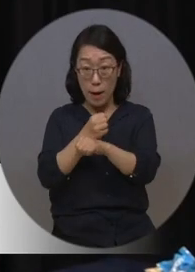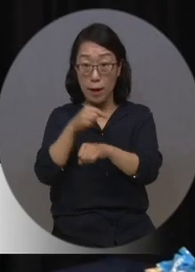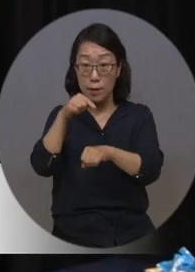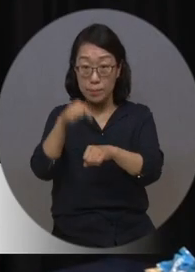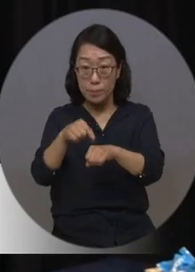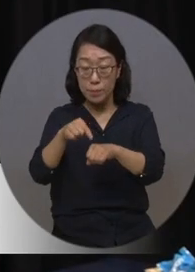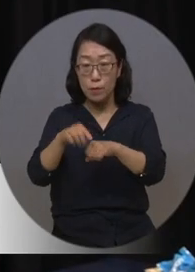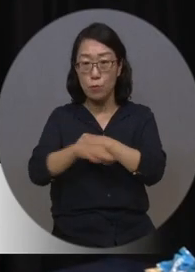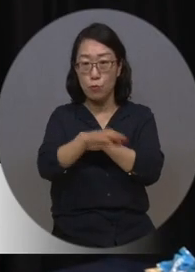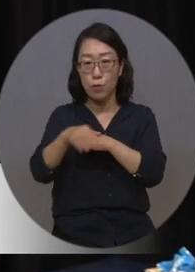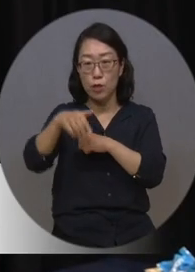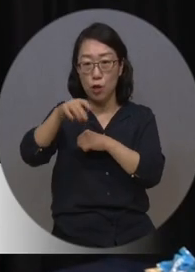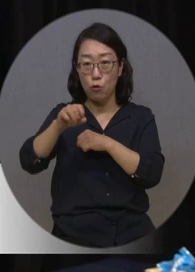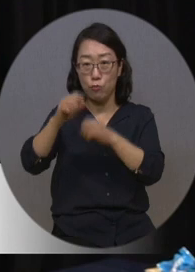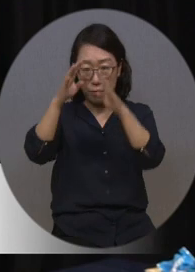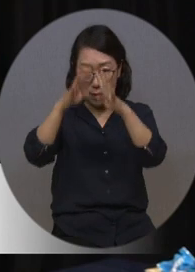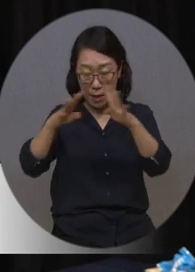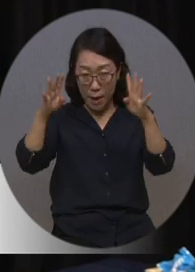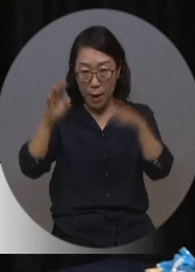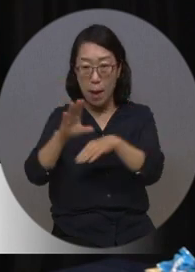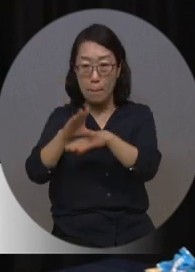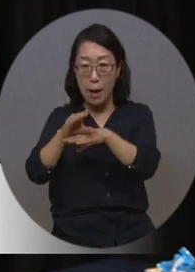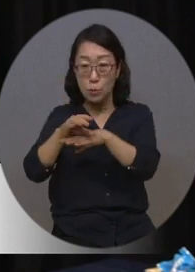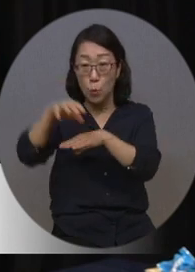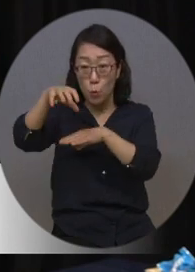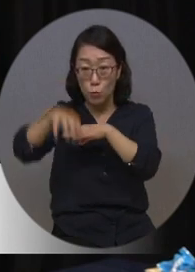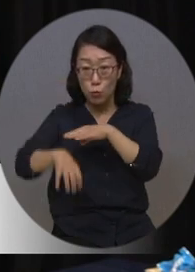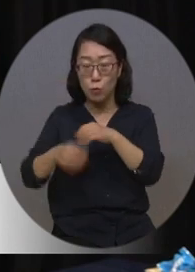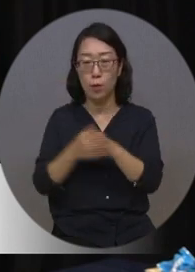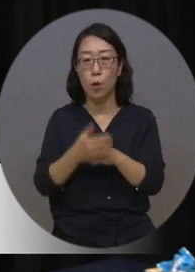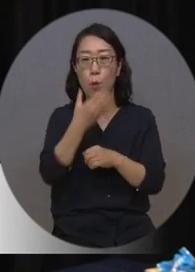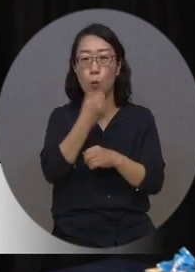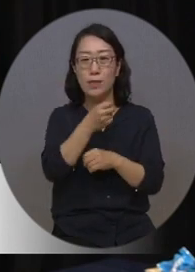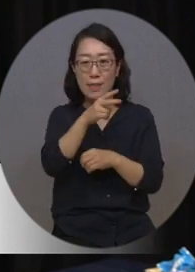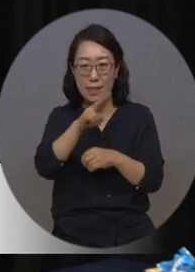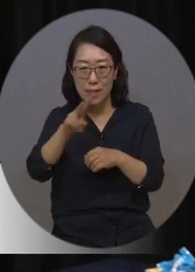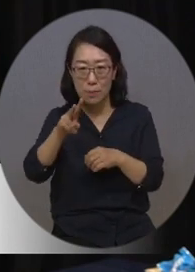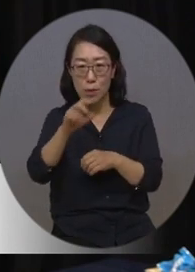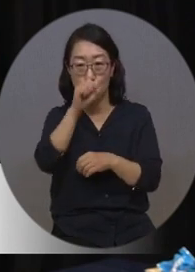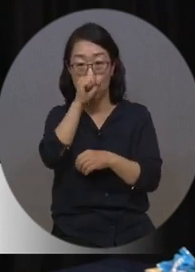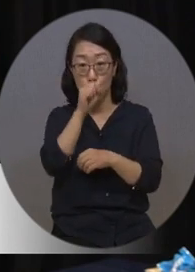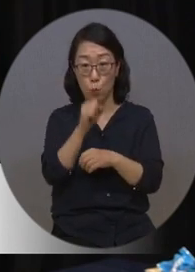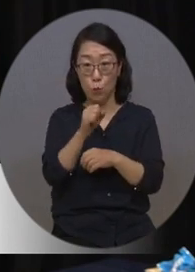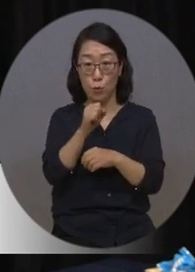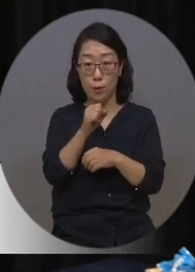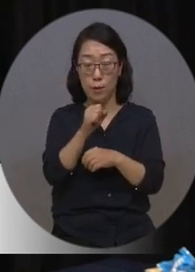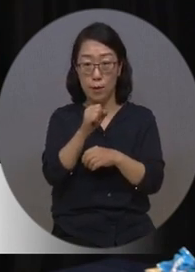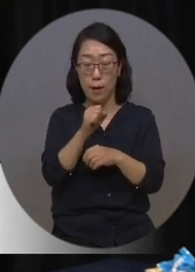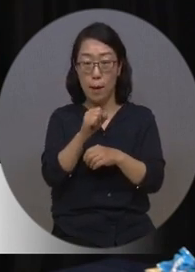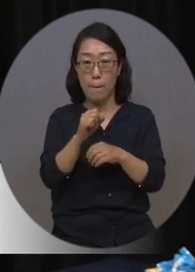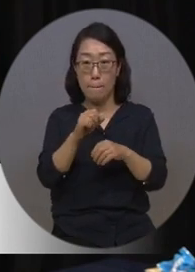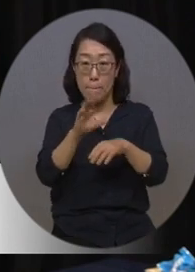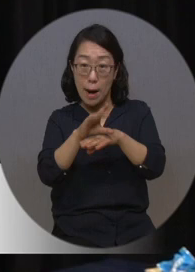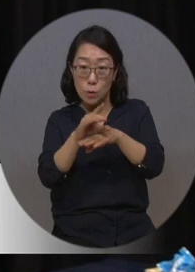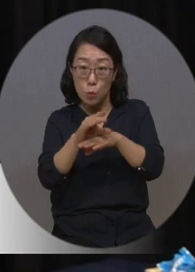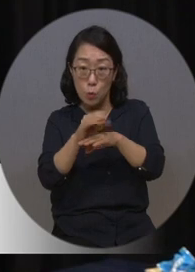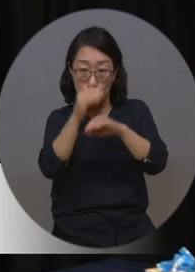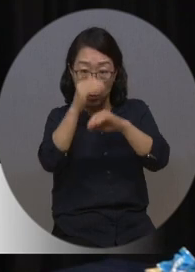저희 청운대학교 방송국 학생들이 복지TV의 우수한 방송 시스템을